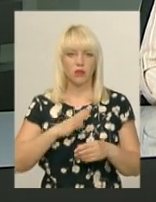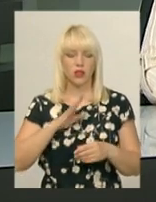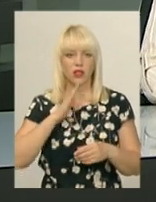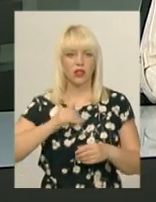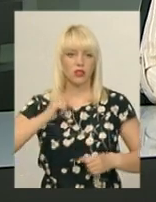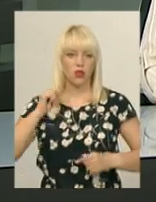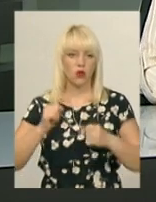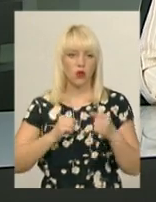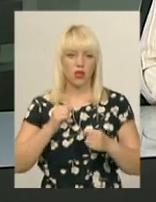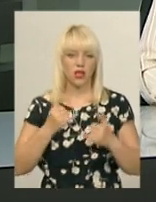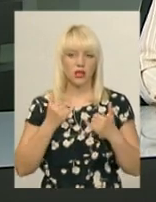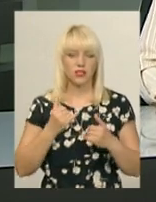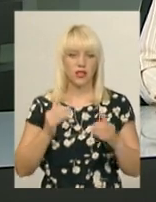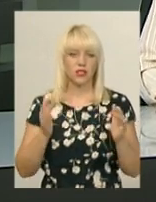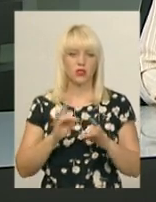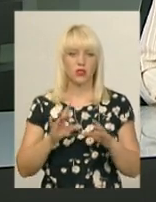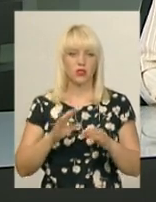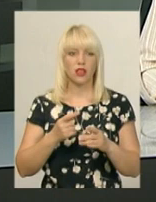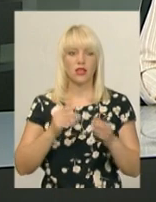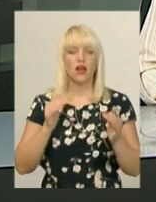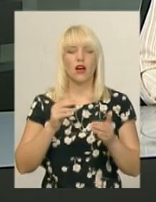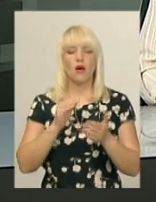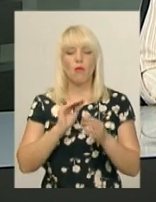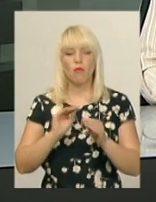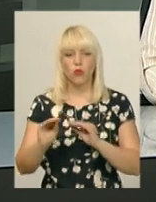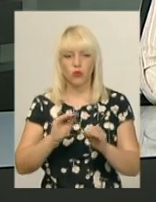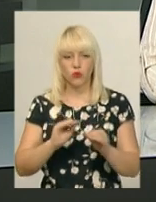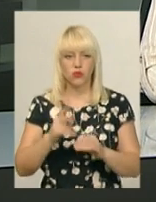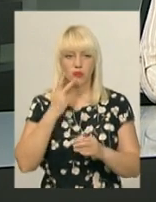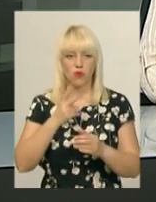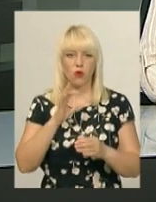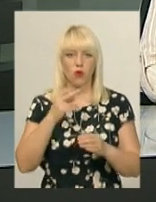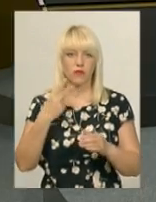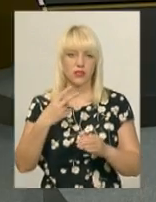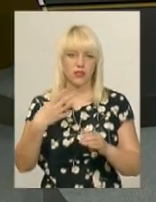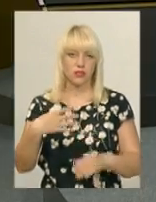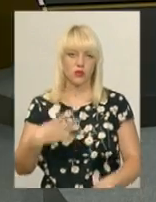Ірина Хижа, зараз сюжет монтується, його ми покажемо о 20.40.